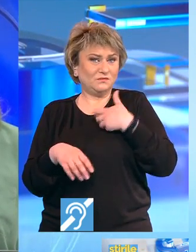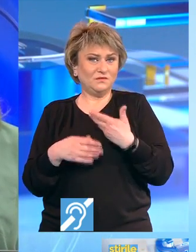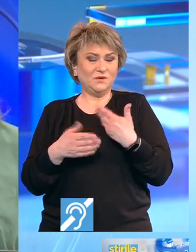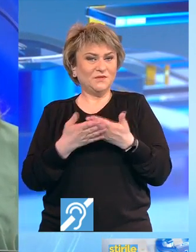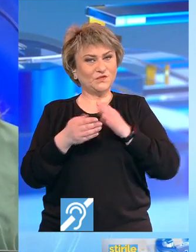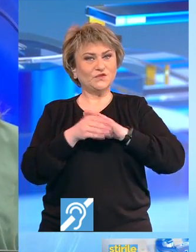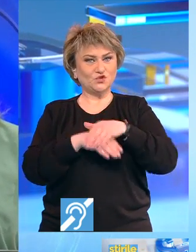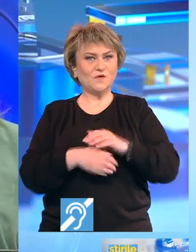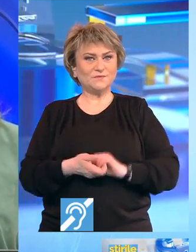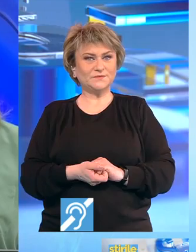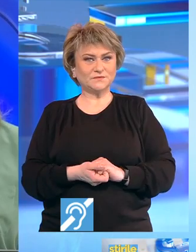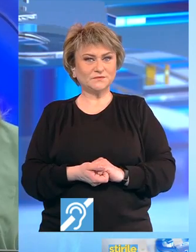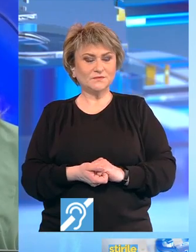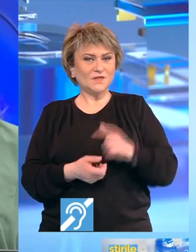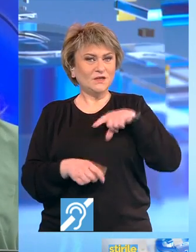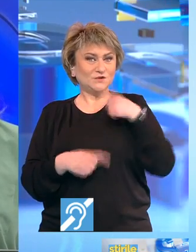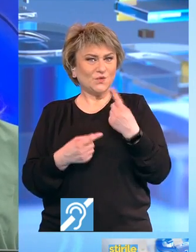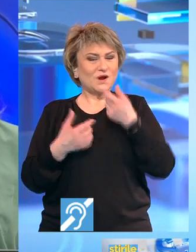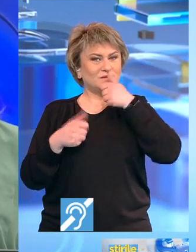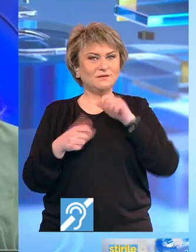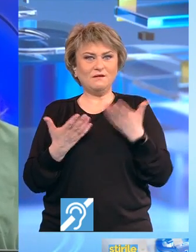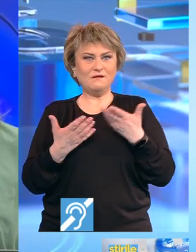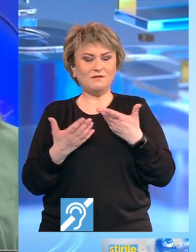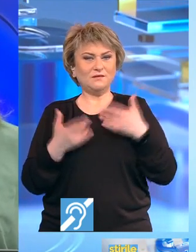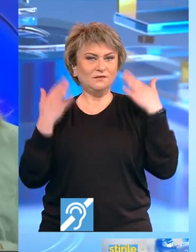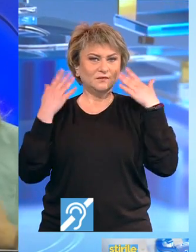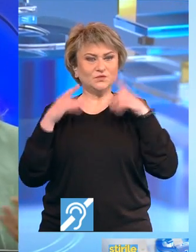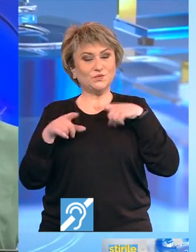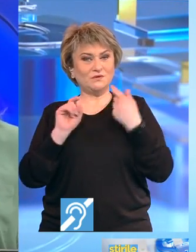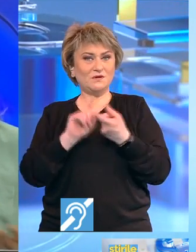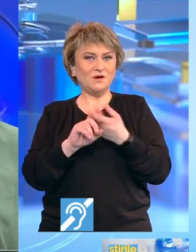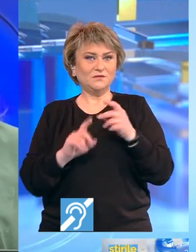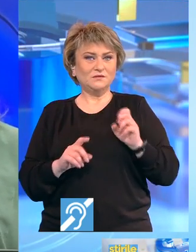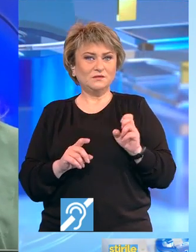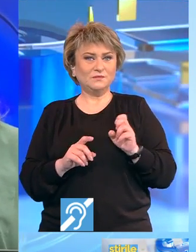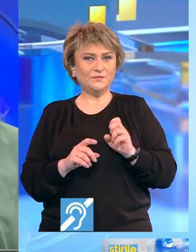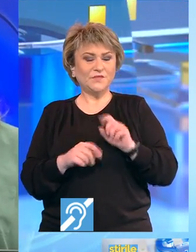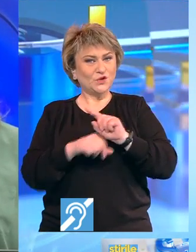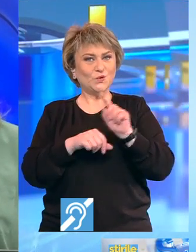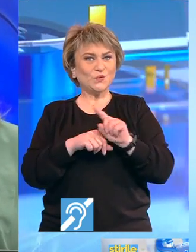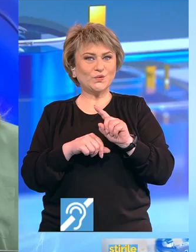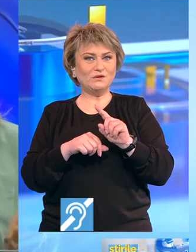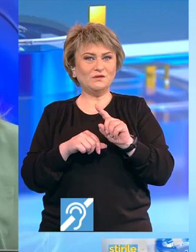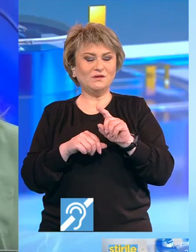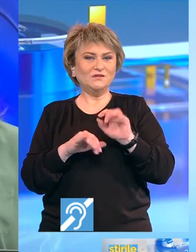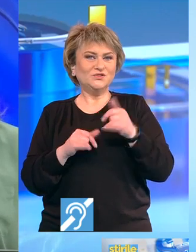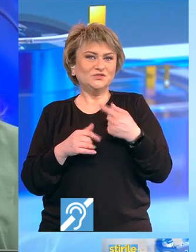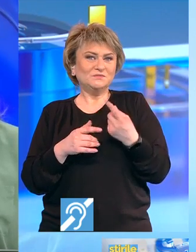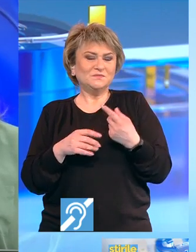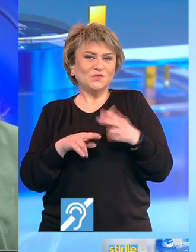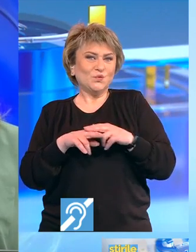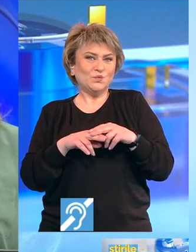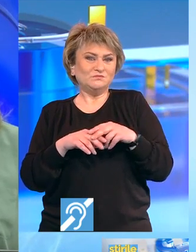Pentru fecioare, este una din acele zile în care grijile sunt legate de lucrurile și bucătăria